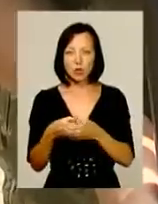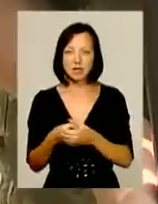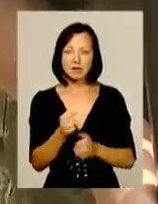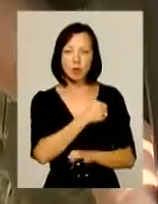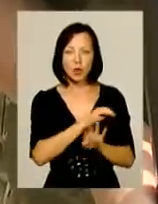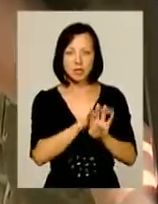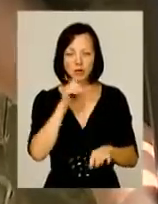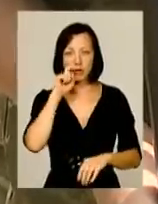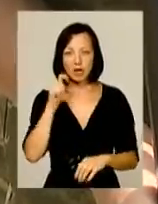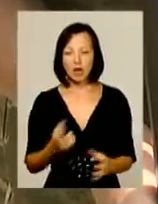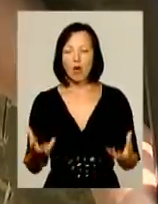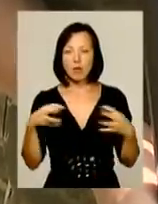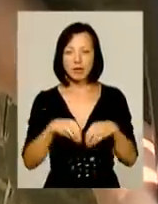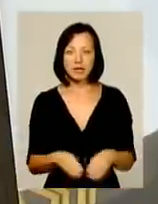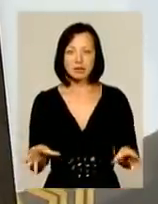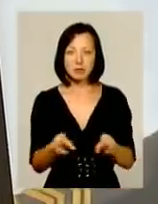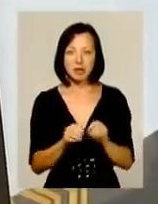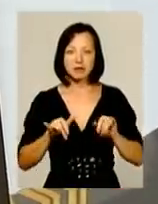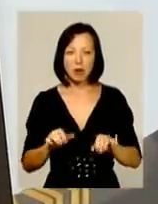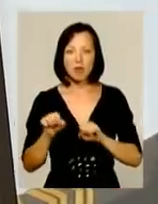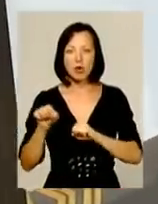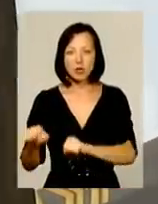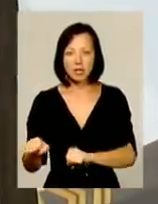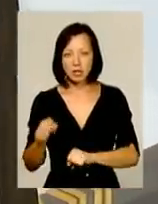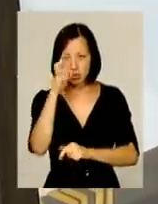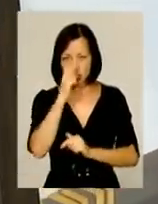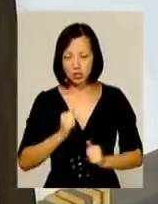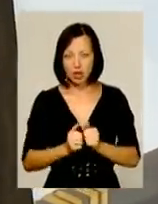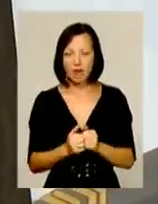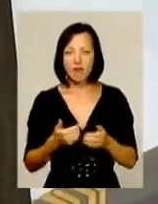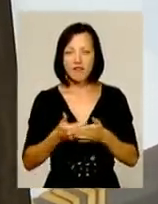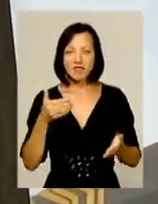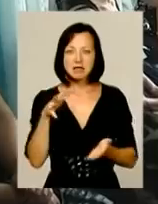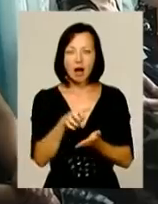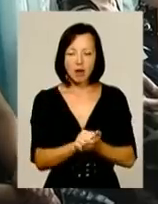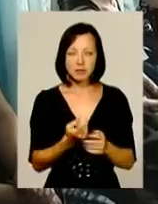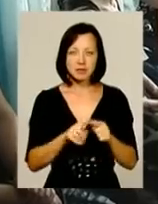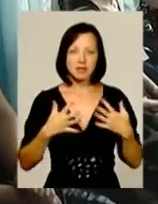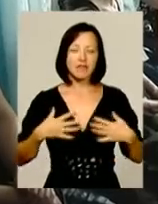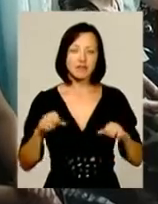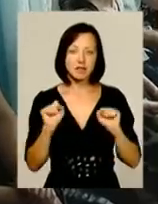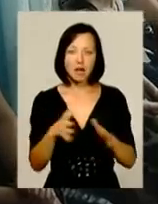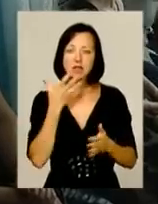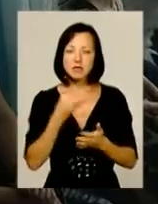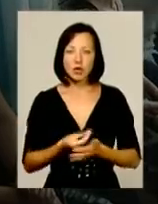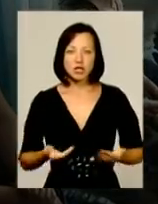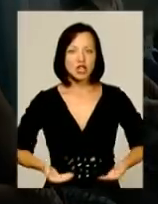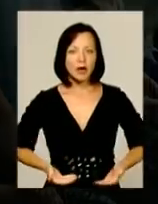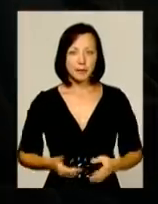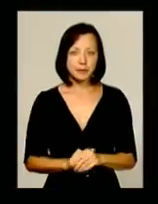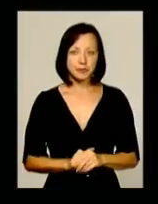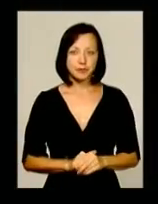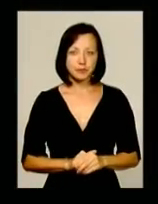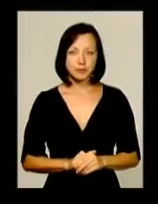України. Проти їх об'єднала спільна справа – боронити державу від загарбників. І за це вони заплатили найвищу ціну – віддали власне